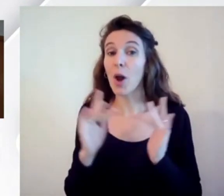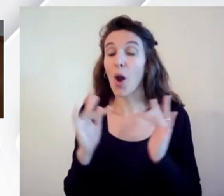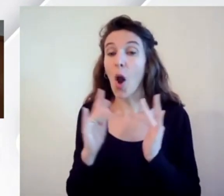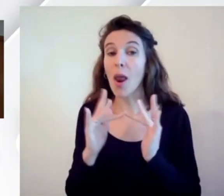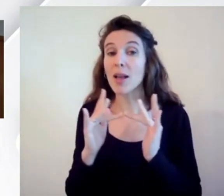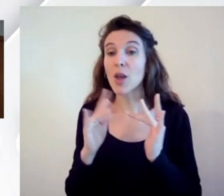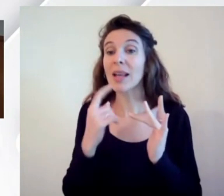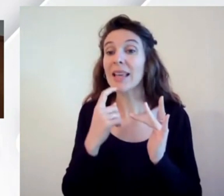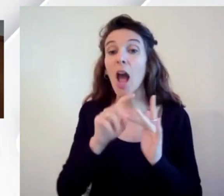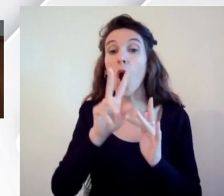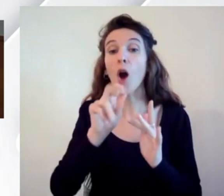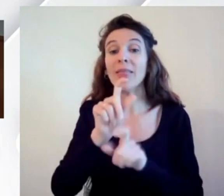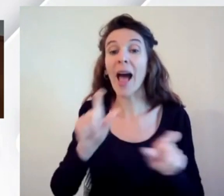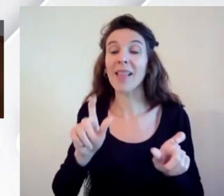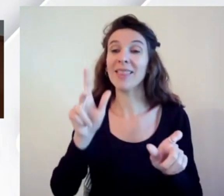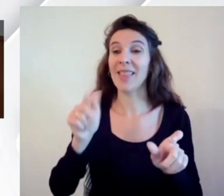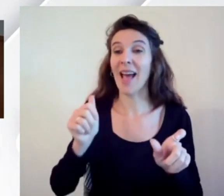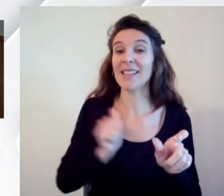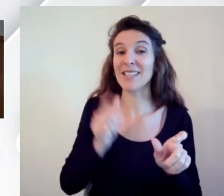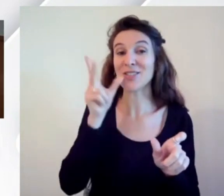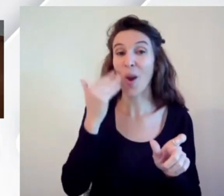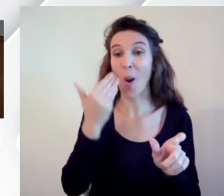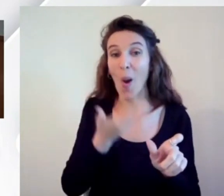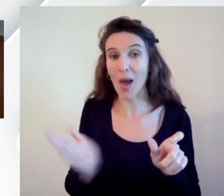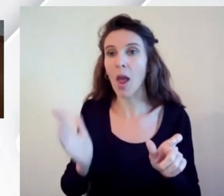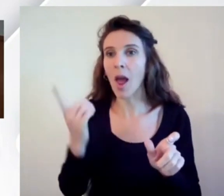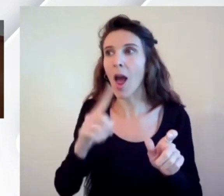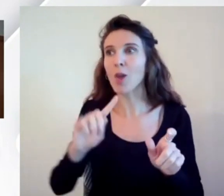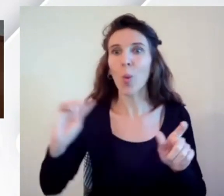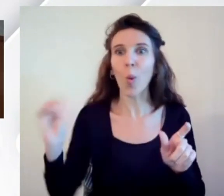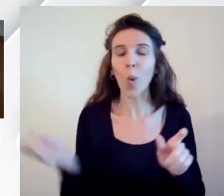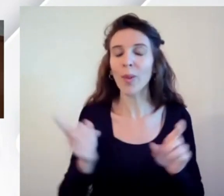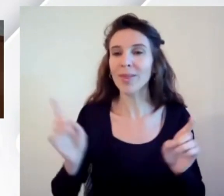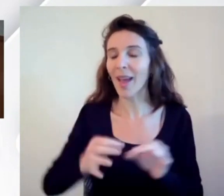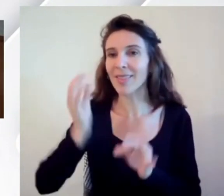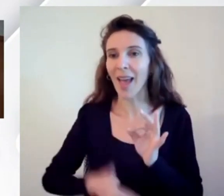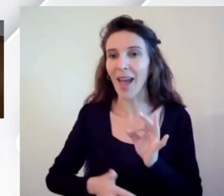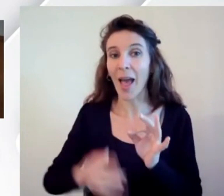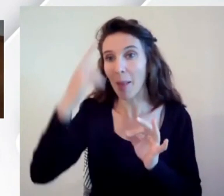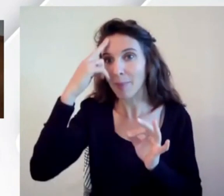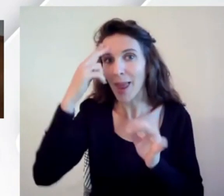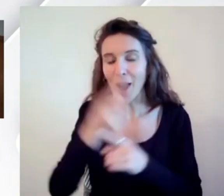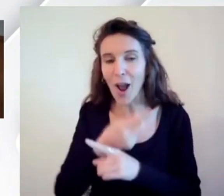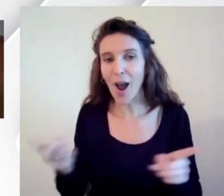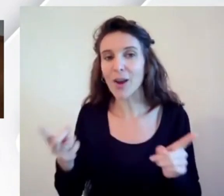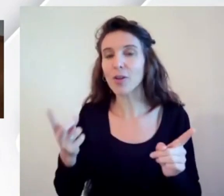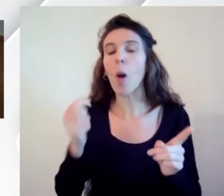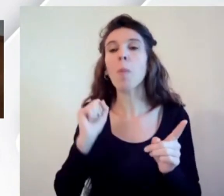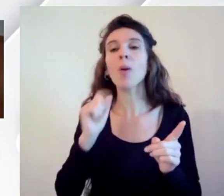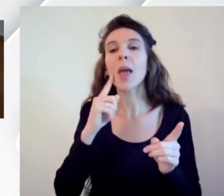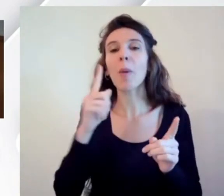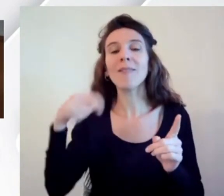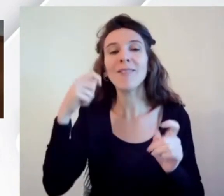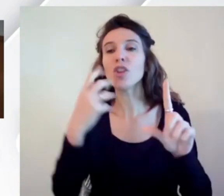signore e signore e noi mi ricordo poi che si poteva anche videoregistrare